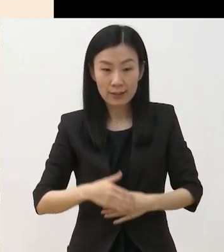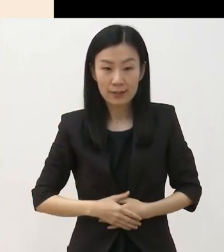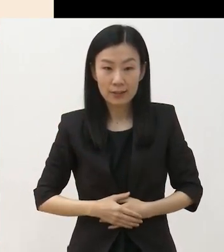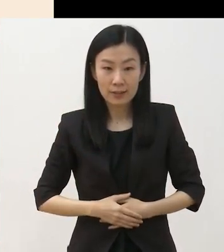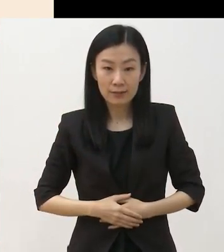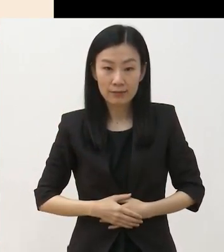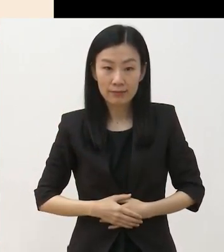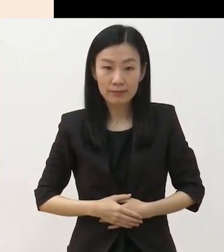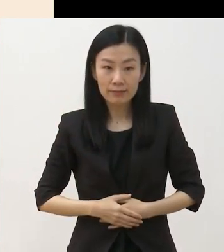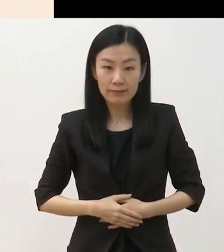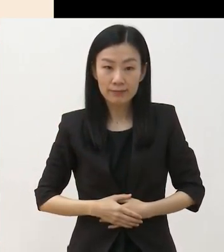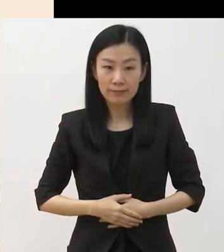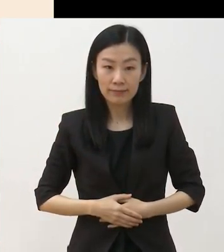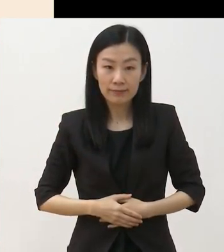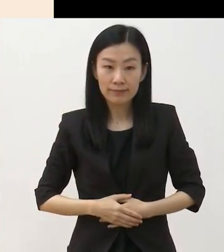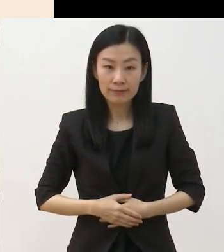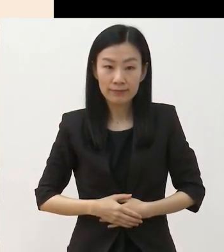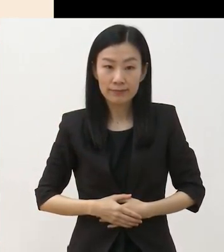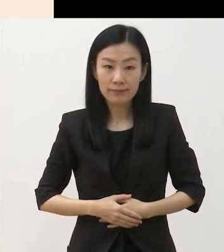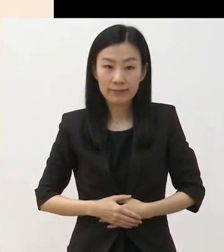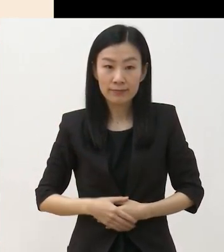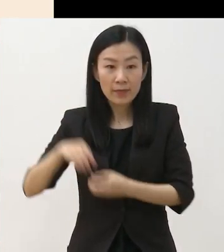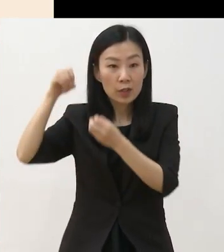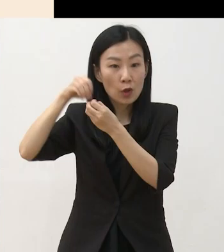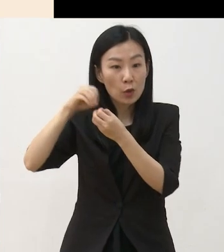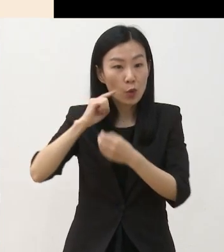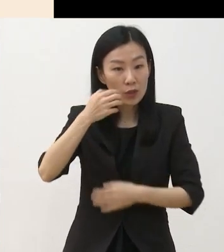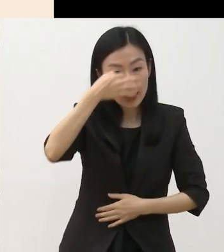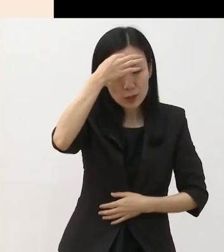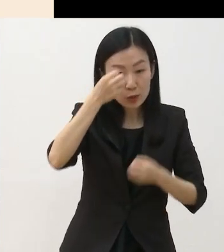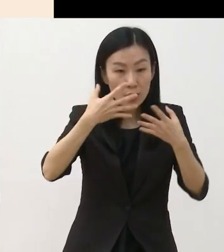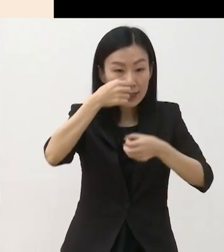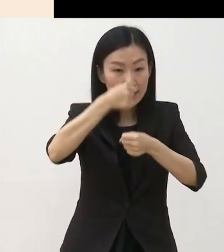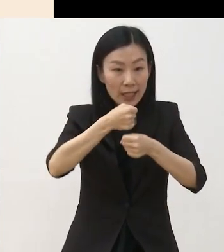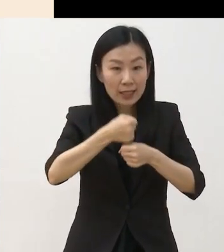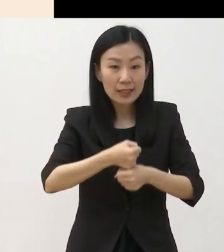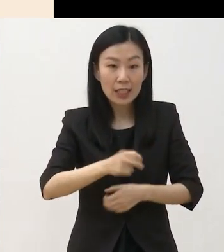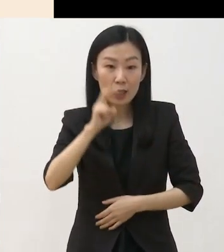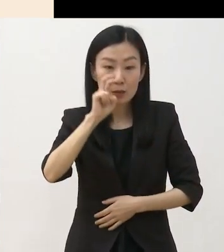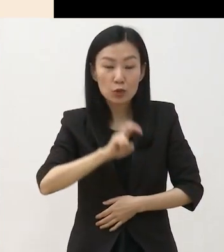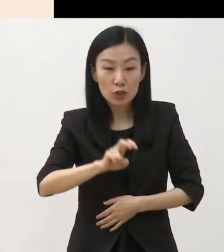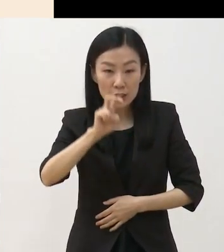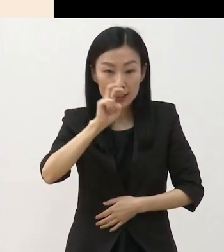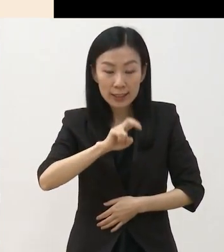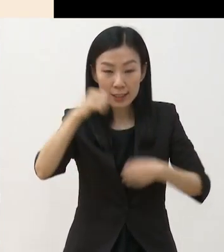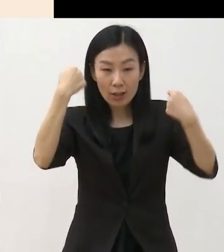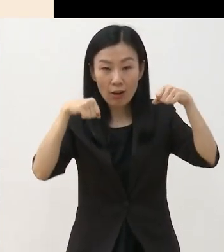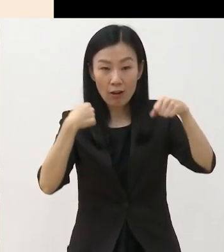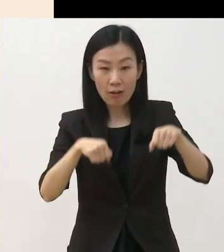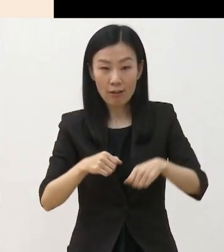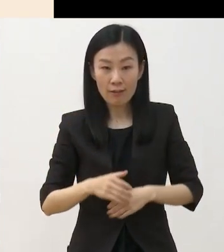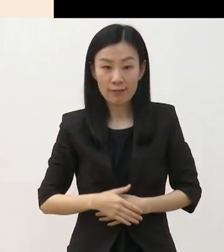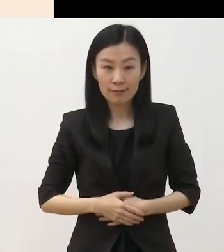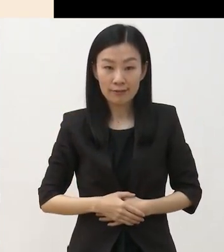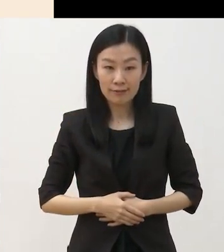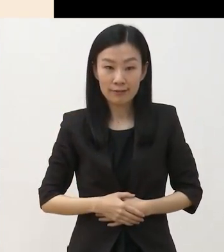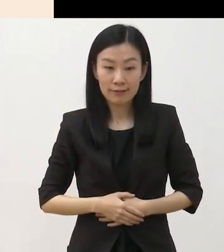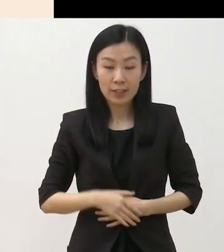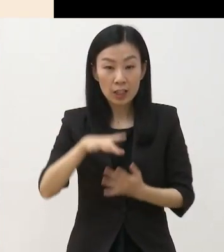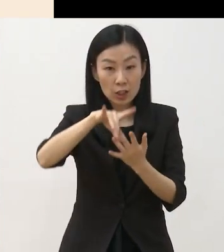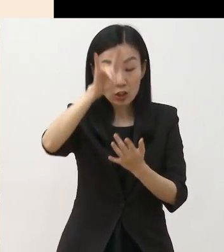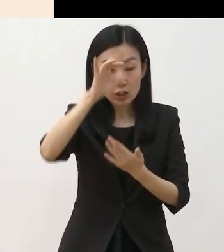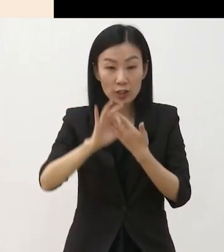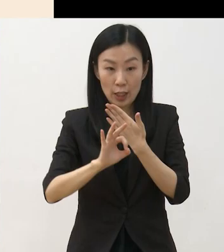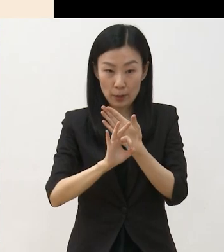분야는 실현으로 연극과 창작 뮤지컬 분야는 낭독으로 진행합니다 선정되면